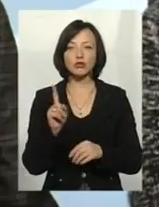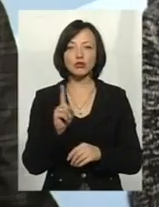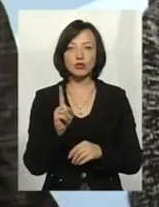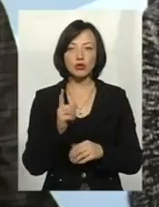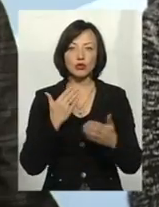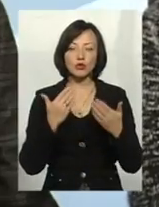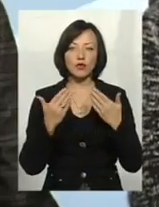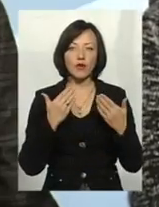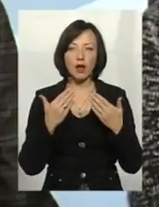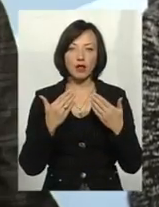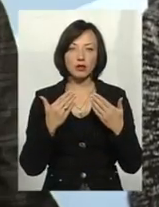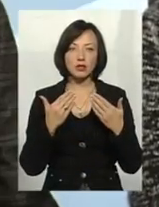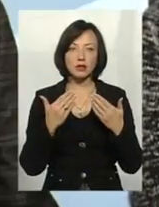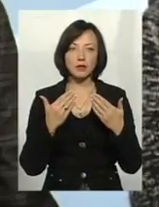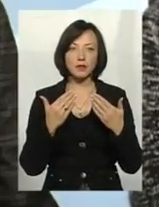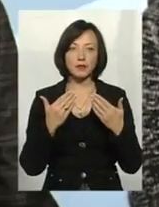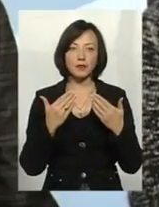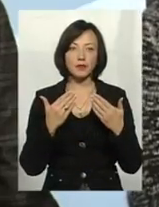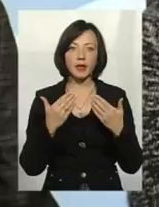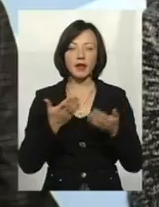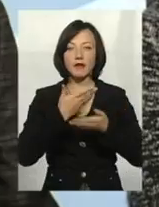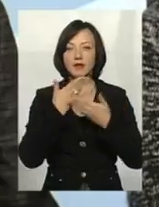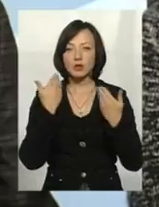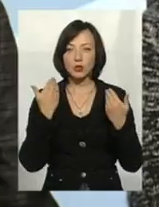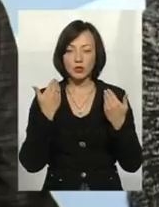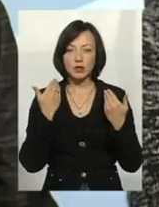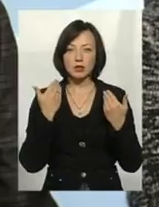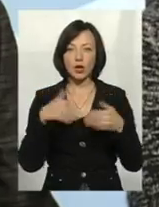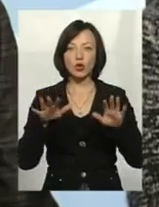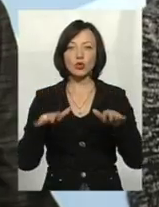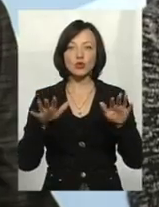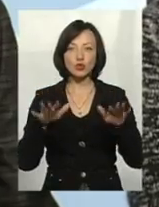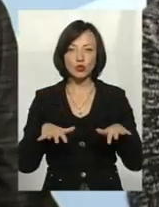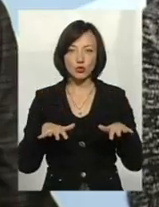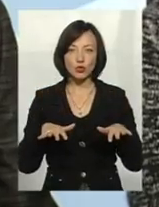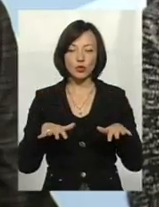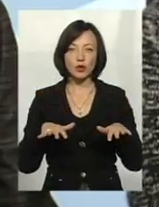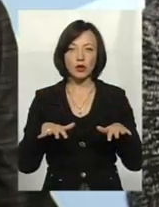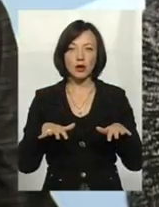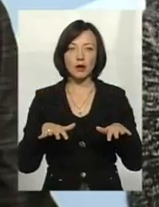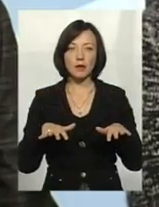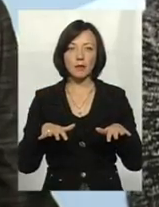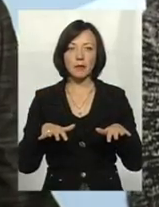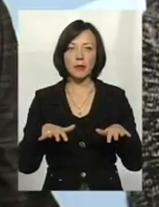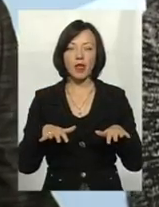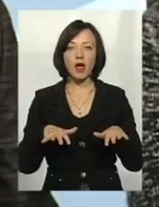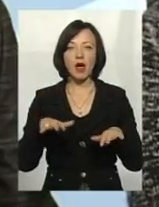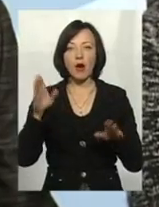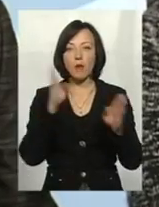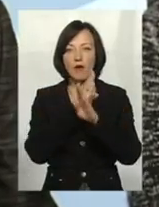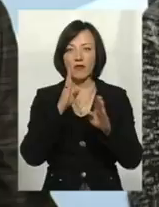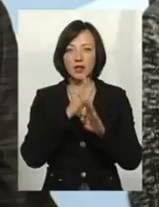стосувалося відсутність дощу, падав кисень в воді,